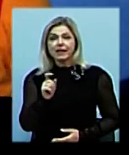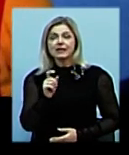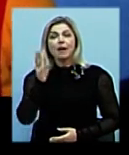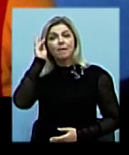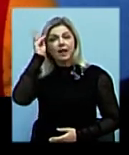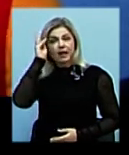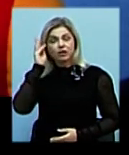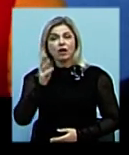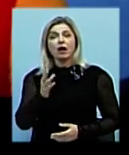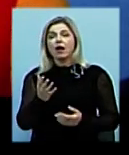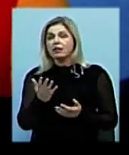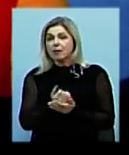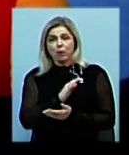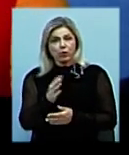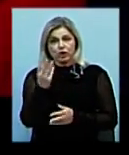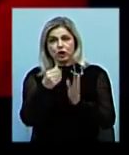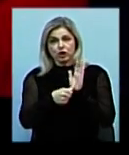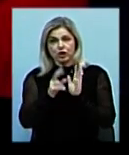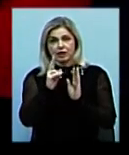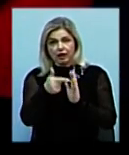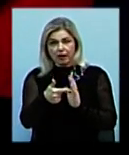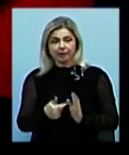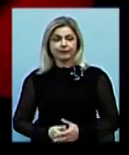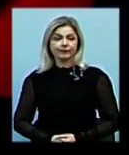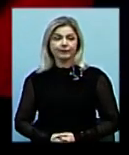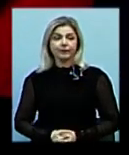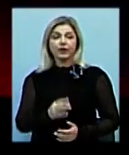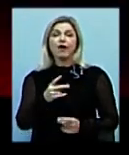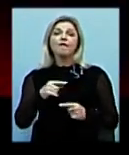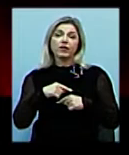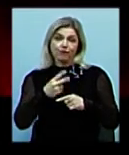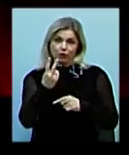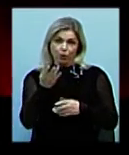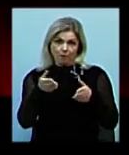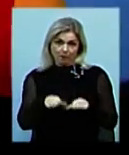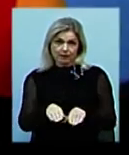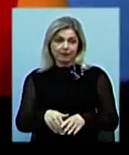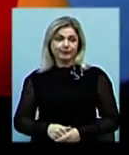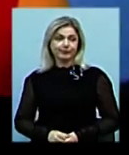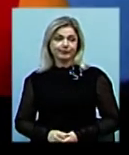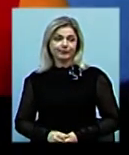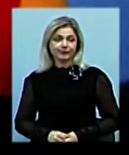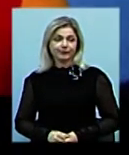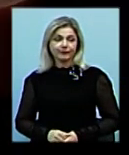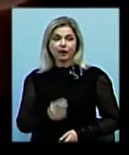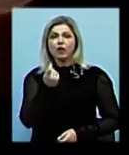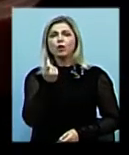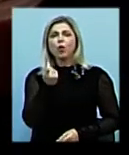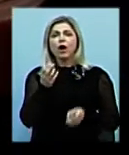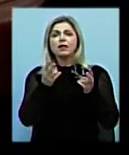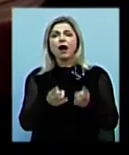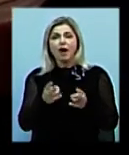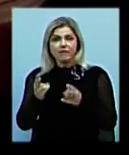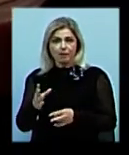Хмельниччині, не здолала вагу 36 кілограмів у поштовху. Тож фінішувала другою. Трохи травми були і